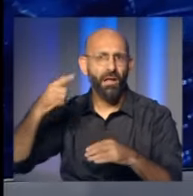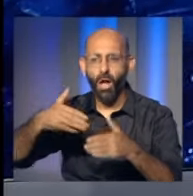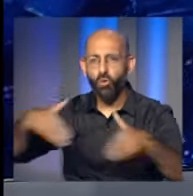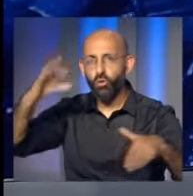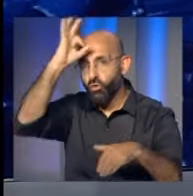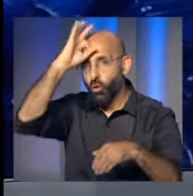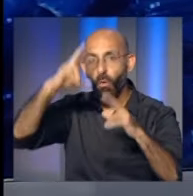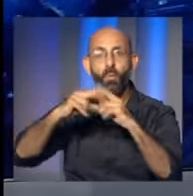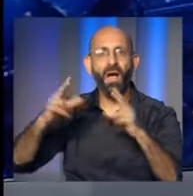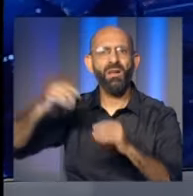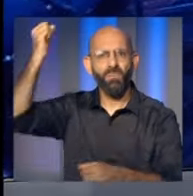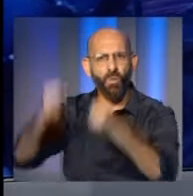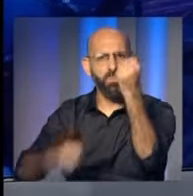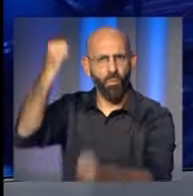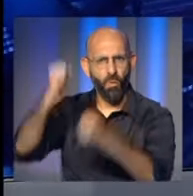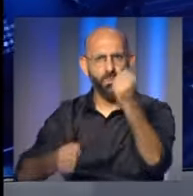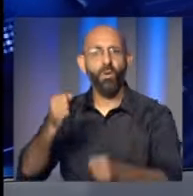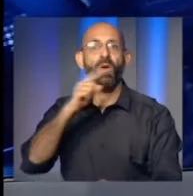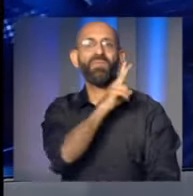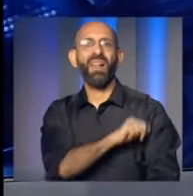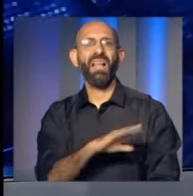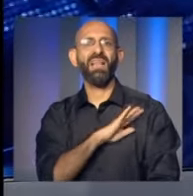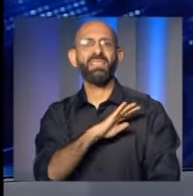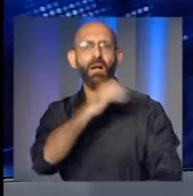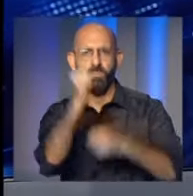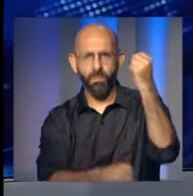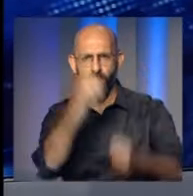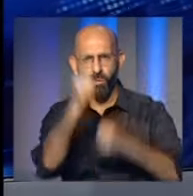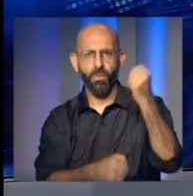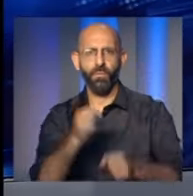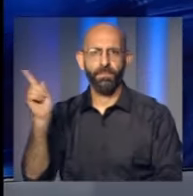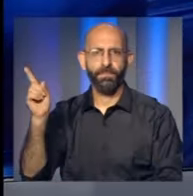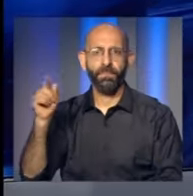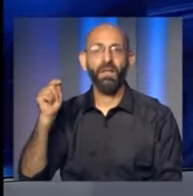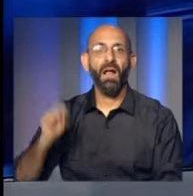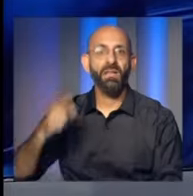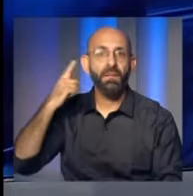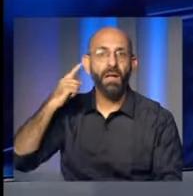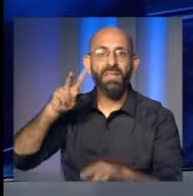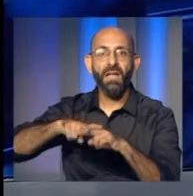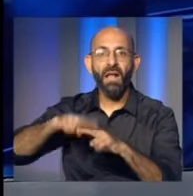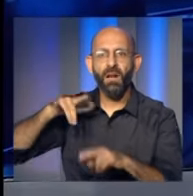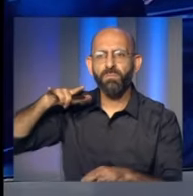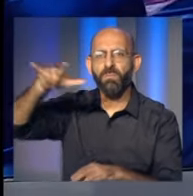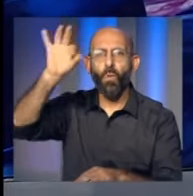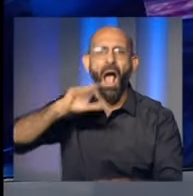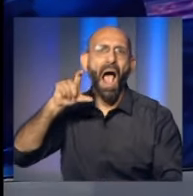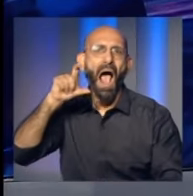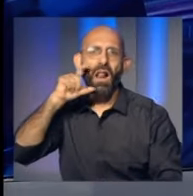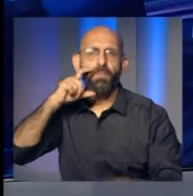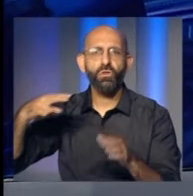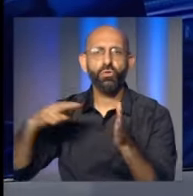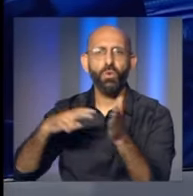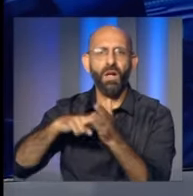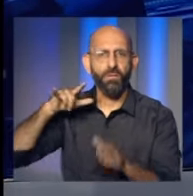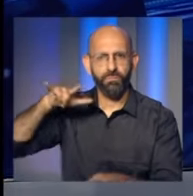اللبنانية والحرب مستمرة على غزة على رغم تعدد اقتراحات الحلول عدوان جوي إسرائيلي على بعض المواقع في